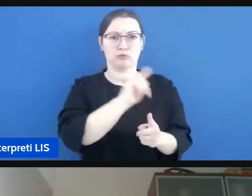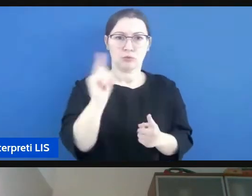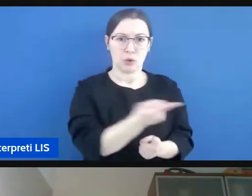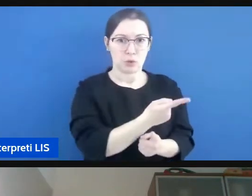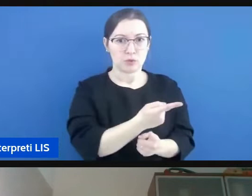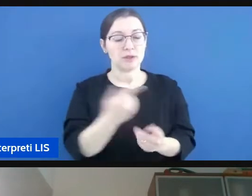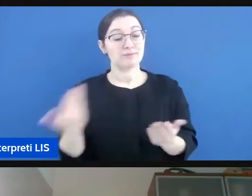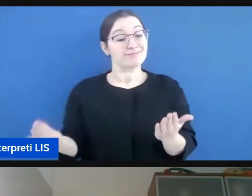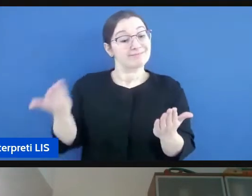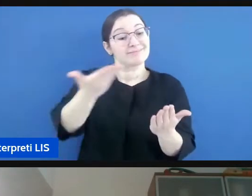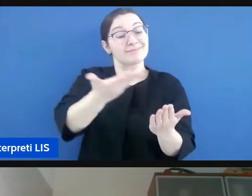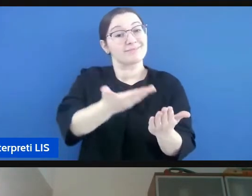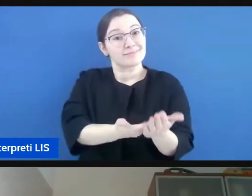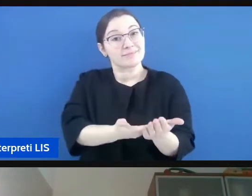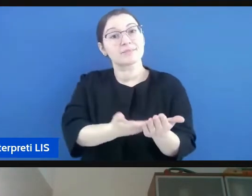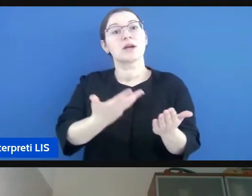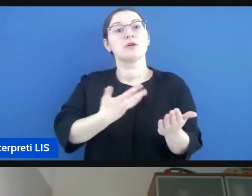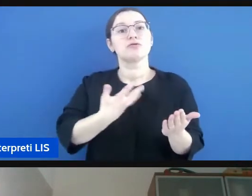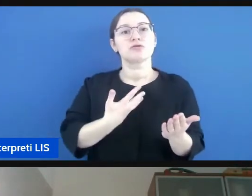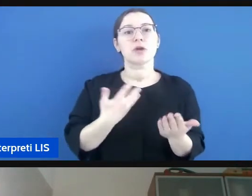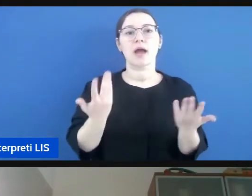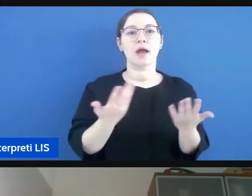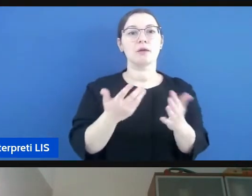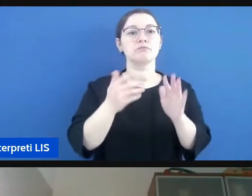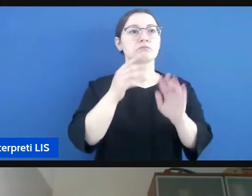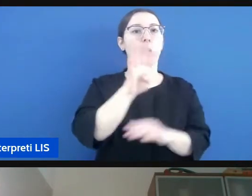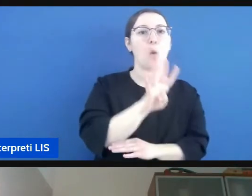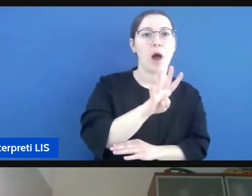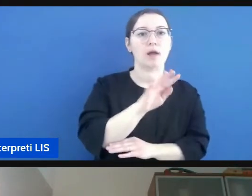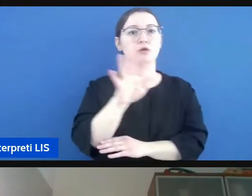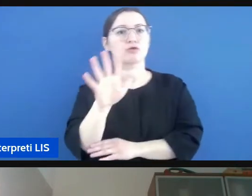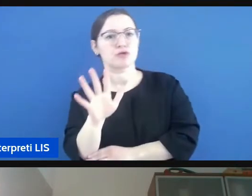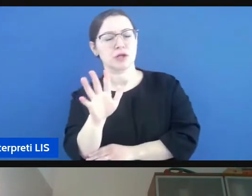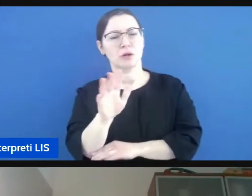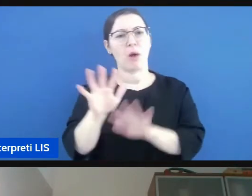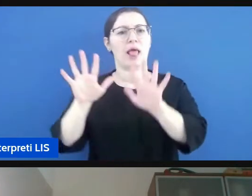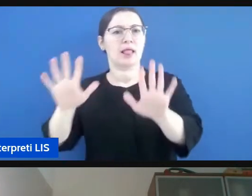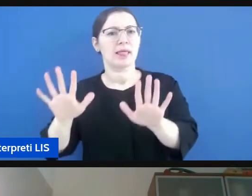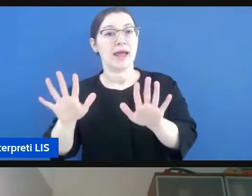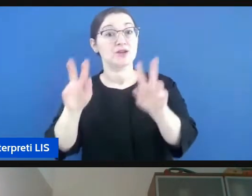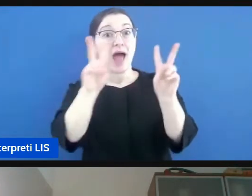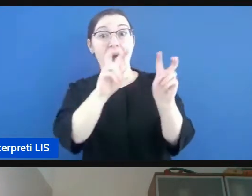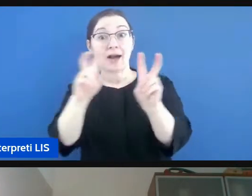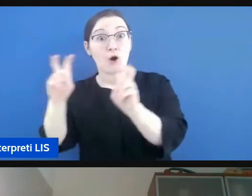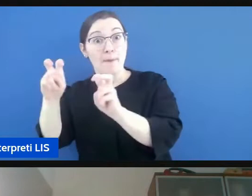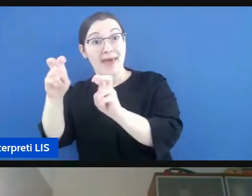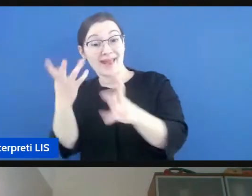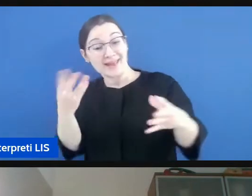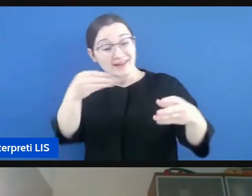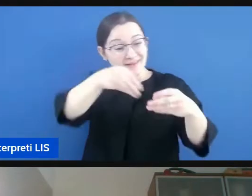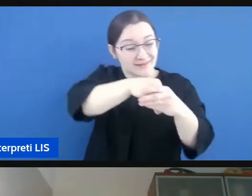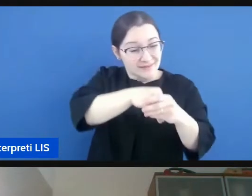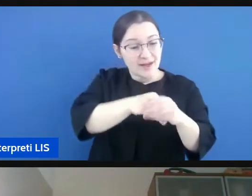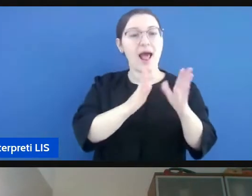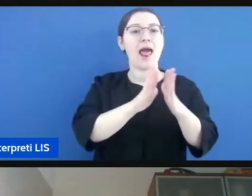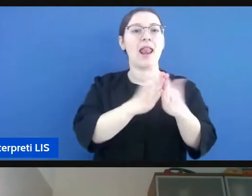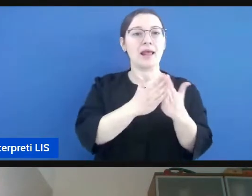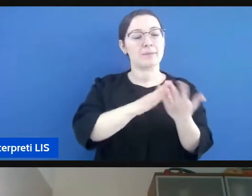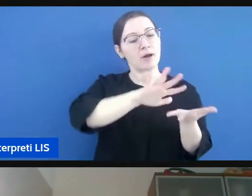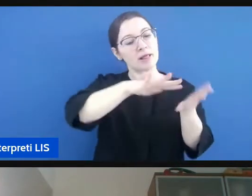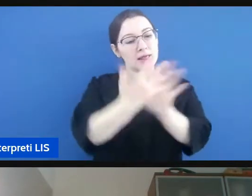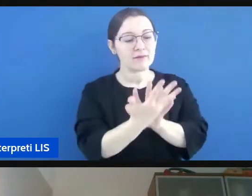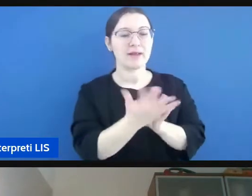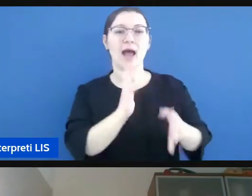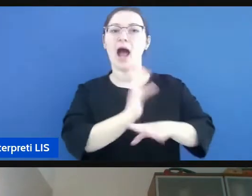4, 5, 8, 10 argomenti che rendano questo testo accessibile a tutti